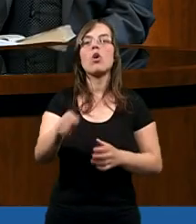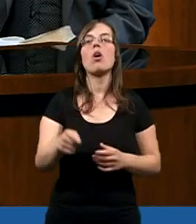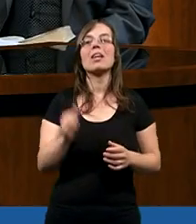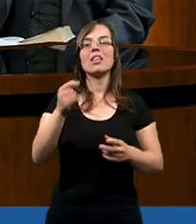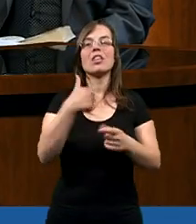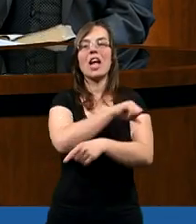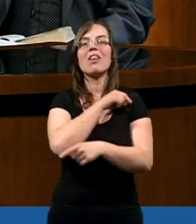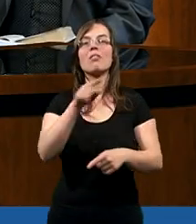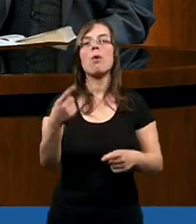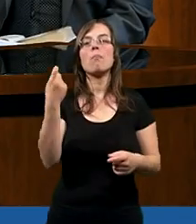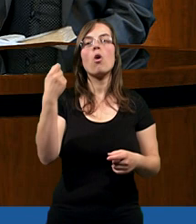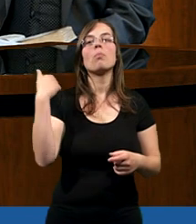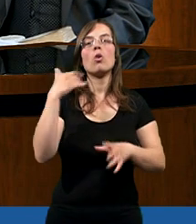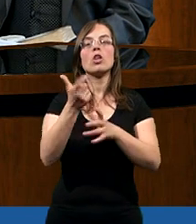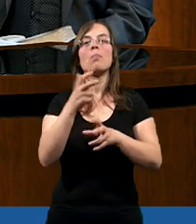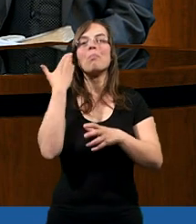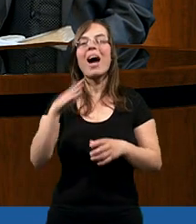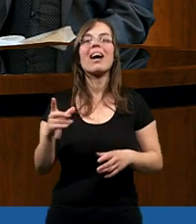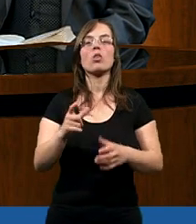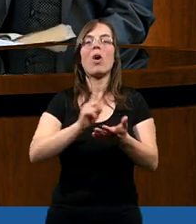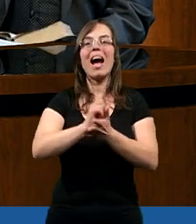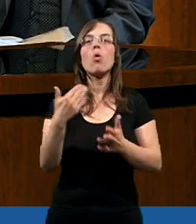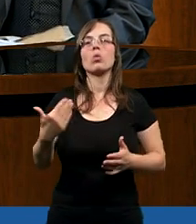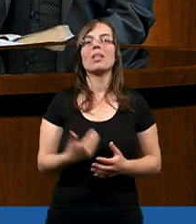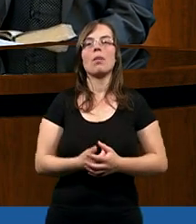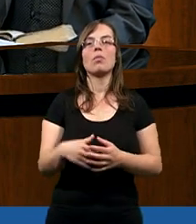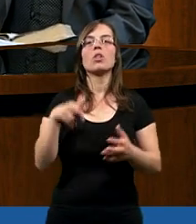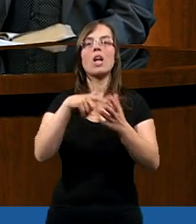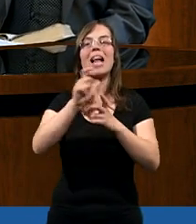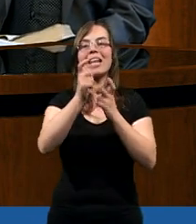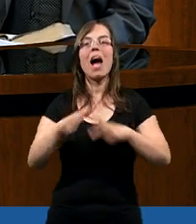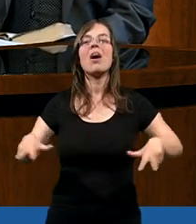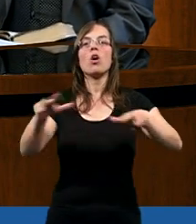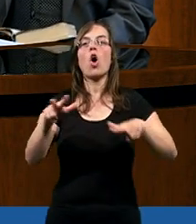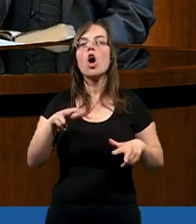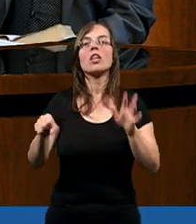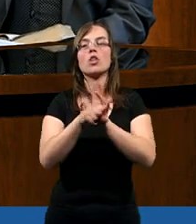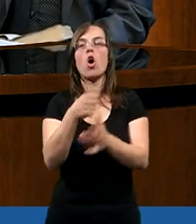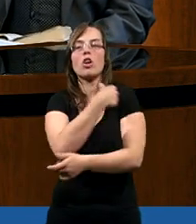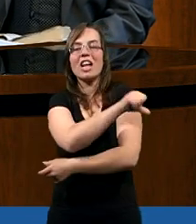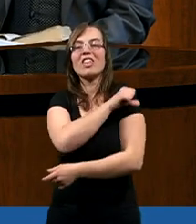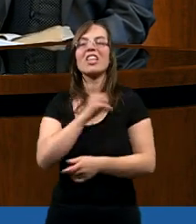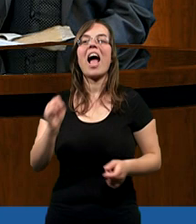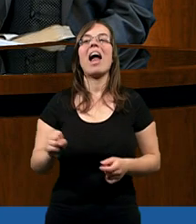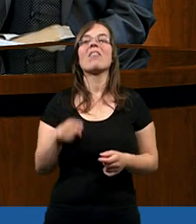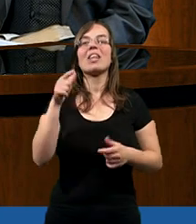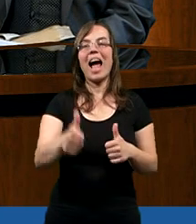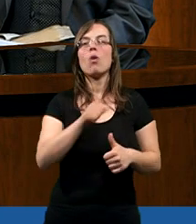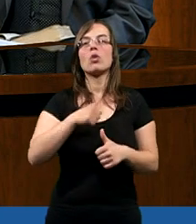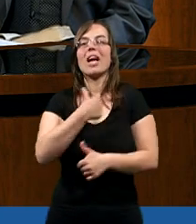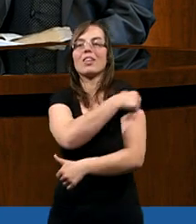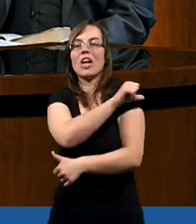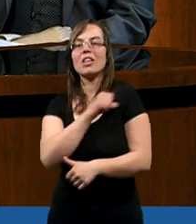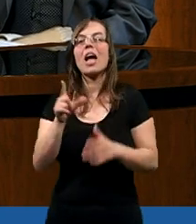chrześcijaństwo w tym momencie było czymś bardzo rewolucyjnym. Wchodzą całe rodziny do chrześcijaństwa, stają się